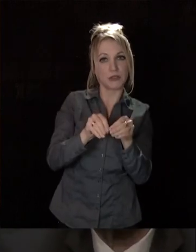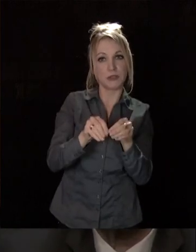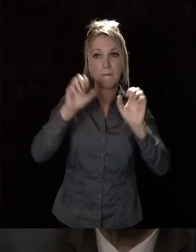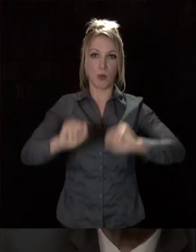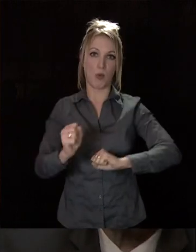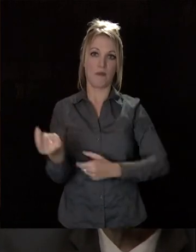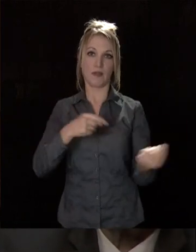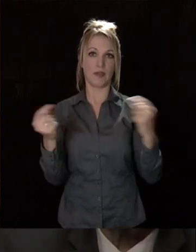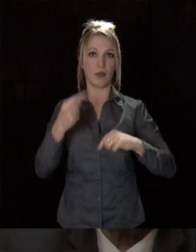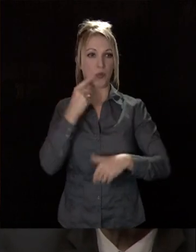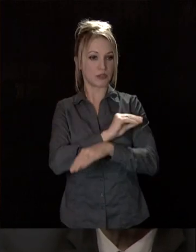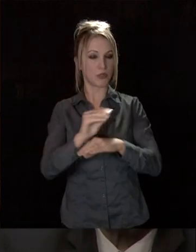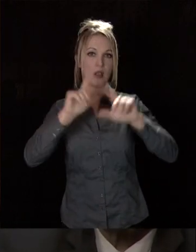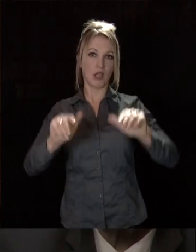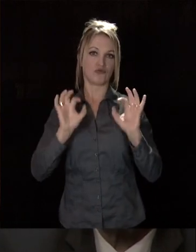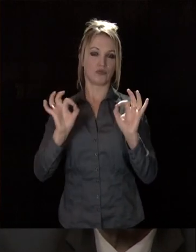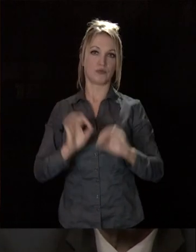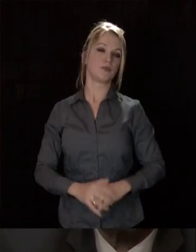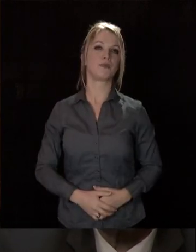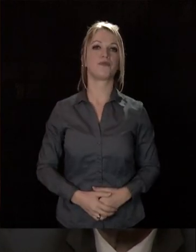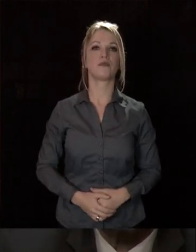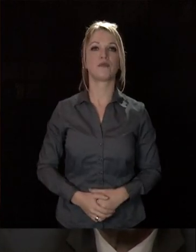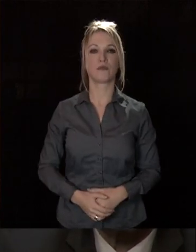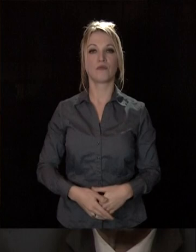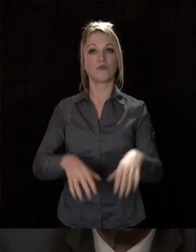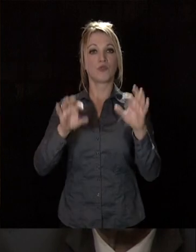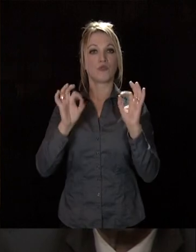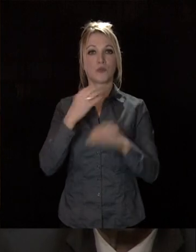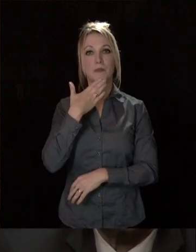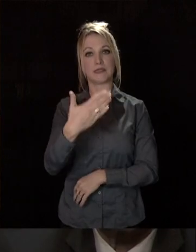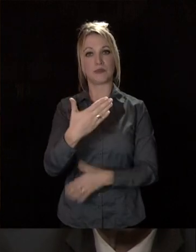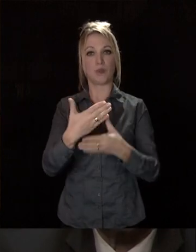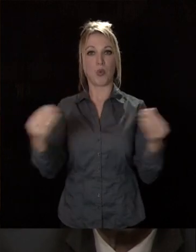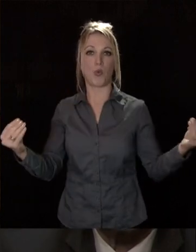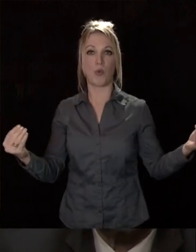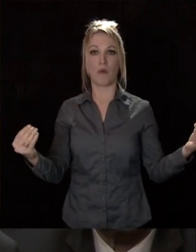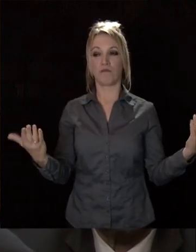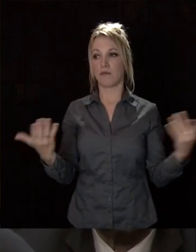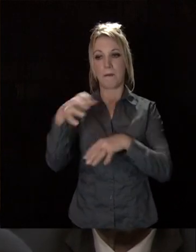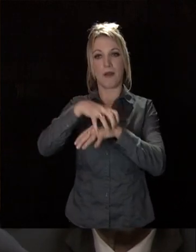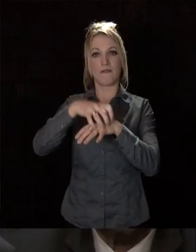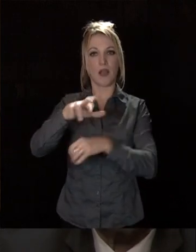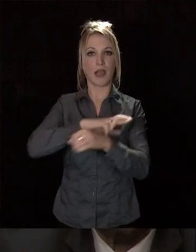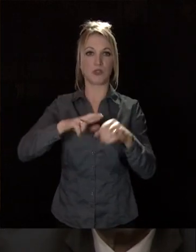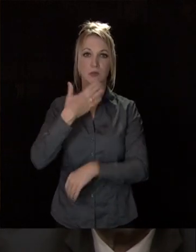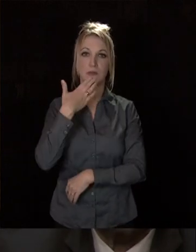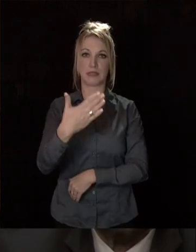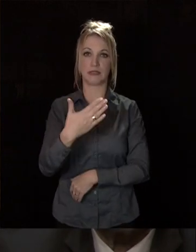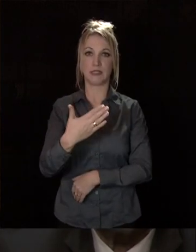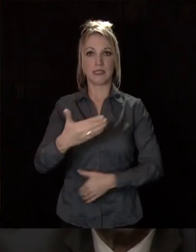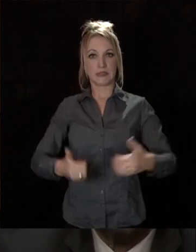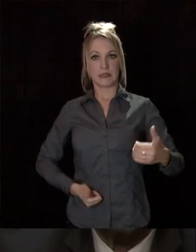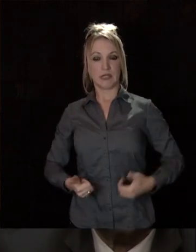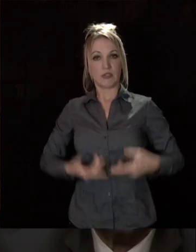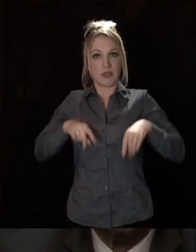conditions de sécurité optimales. Je veux à cet instant d'ailleurs remercier à travers la préfète de région solennellement les services